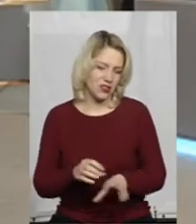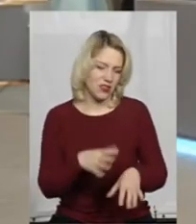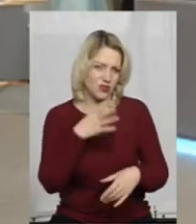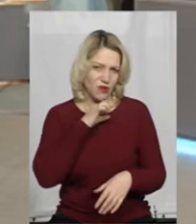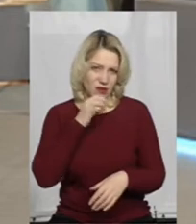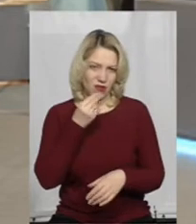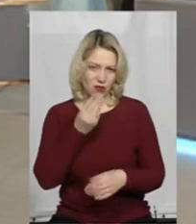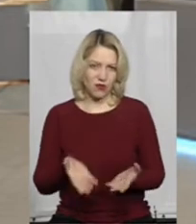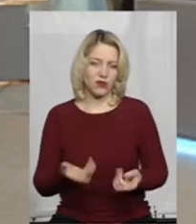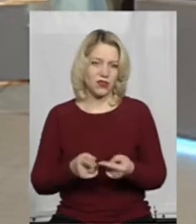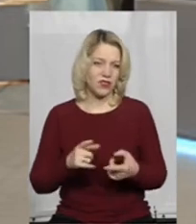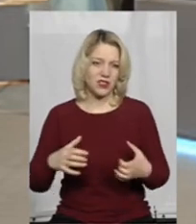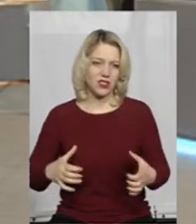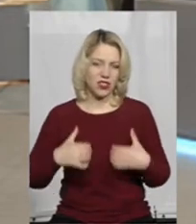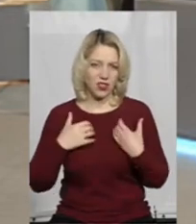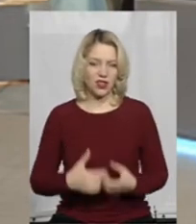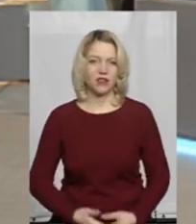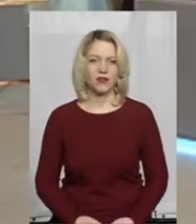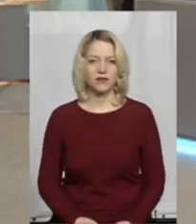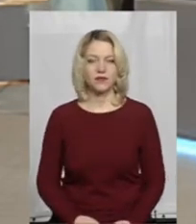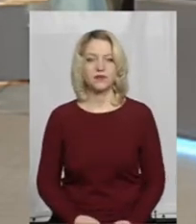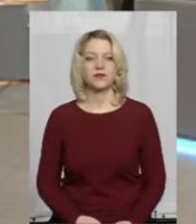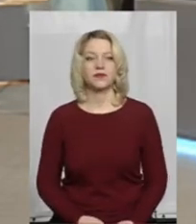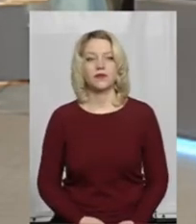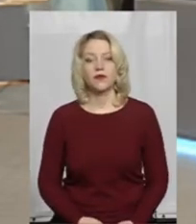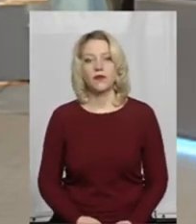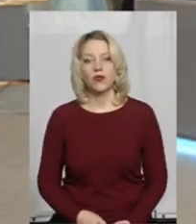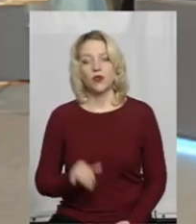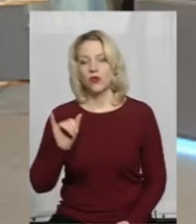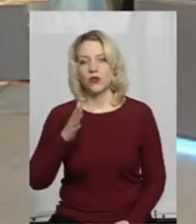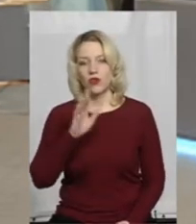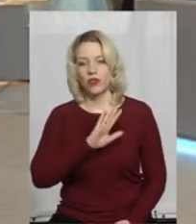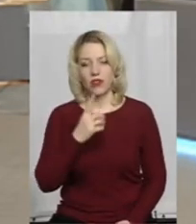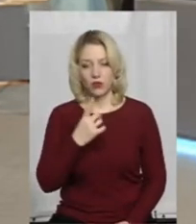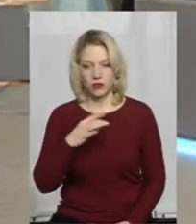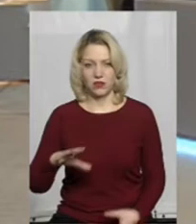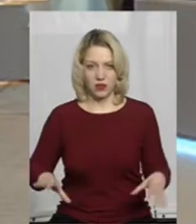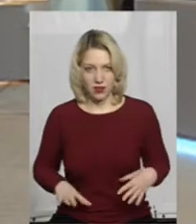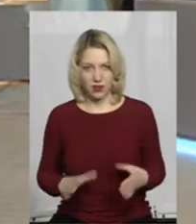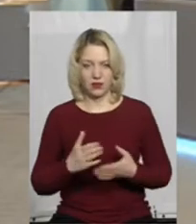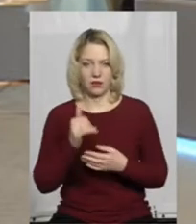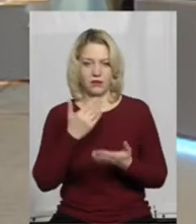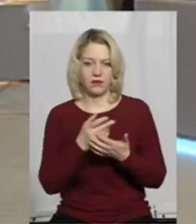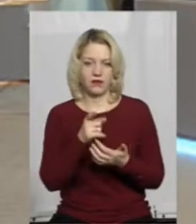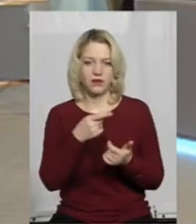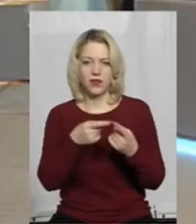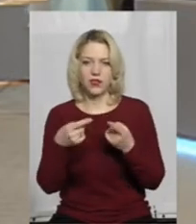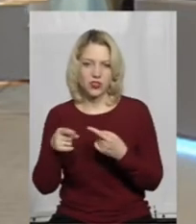звучить. Але в нього не один кінь. Там є ще інші